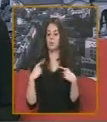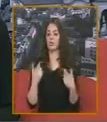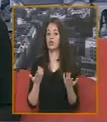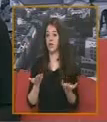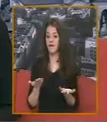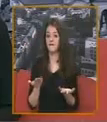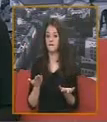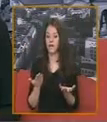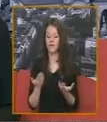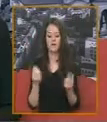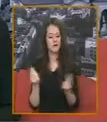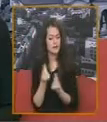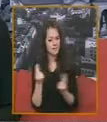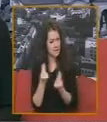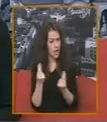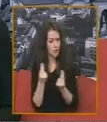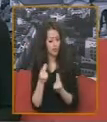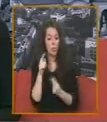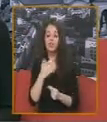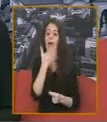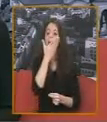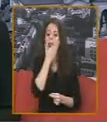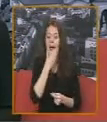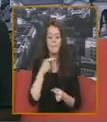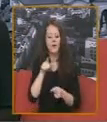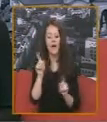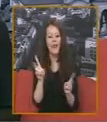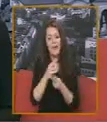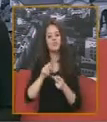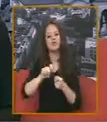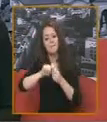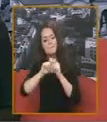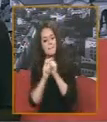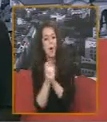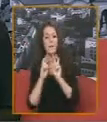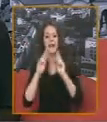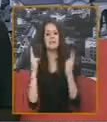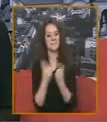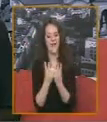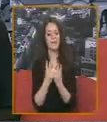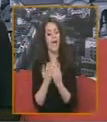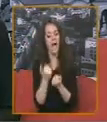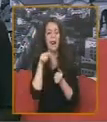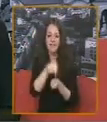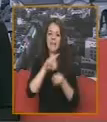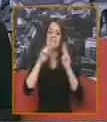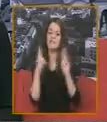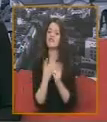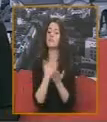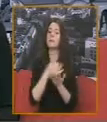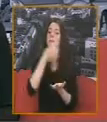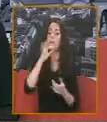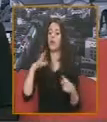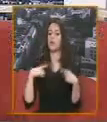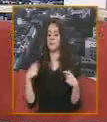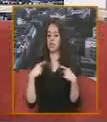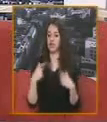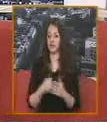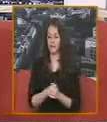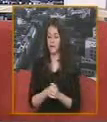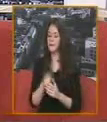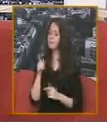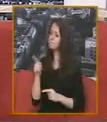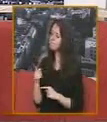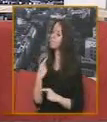da Lepota neće promeniti svet Ali će ga možda učiniti boljem za život Kažu i da civilizacija